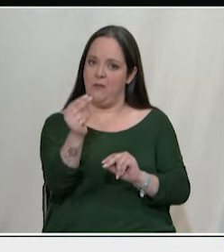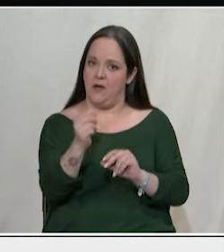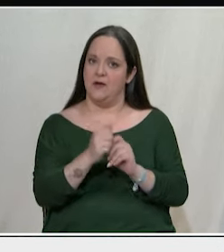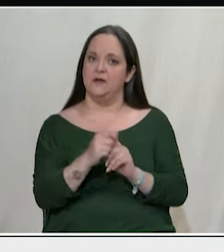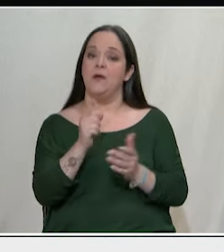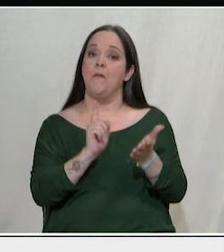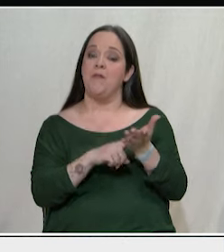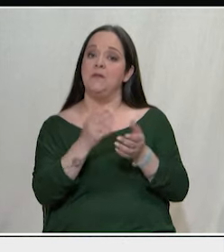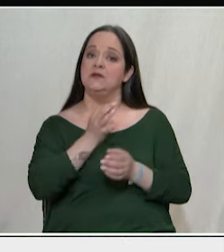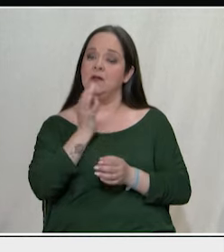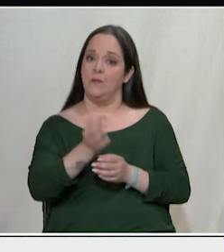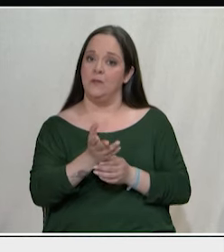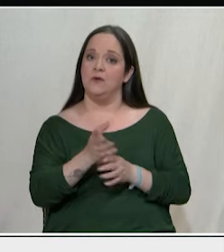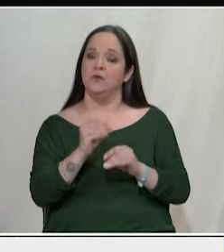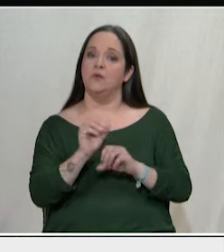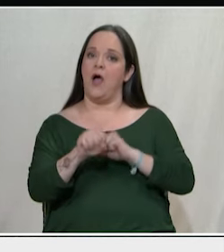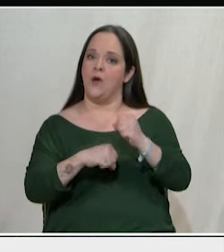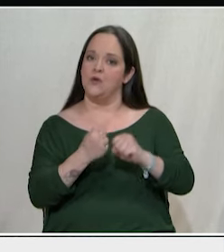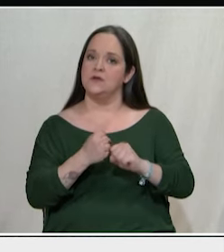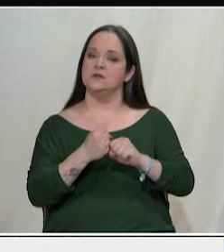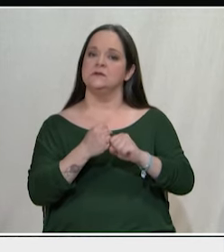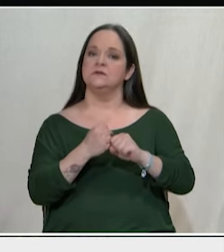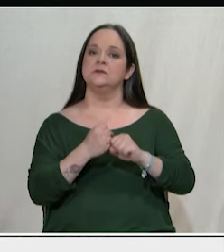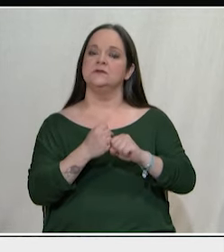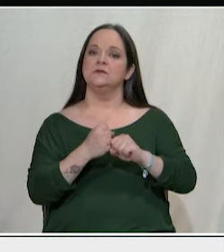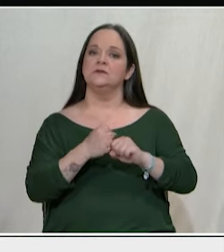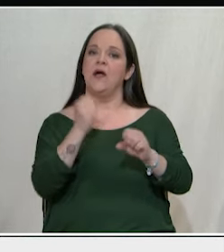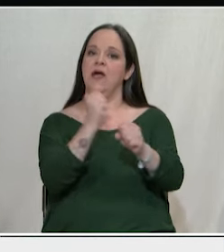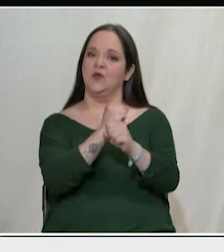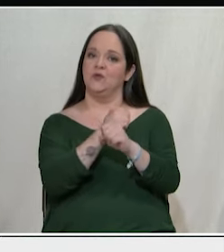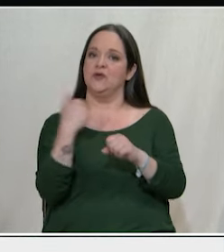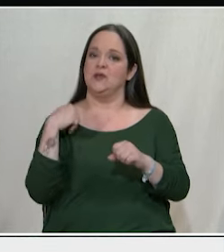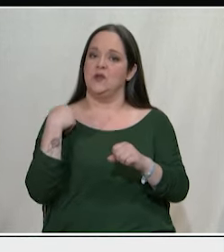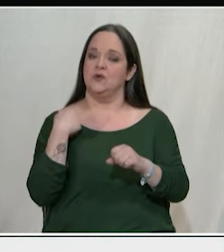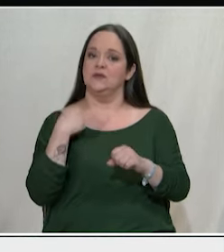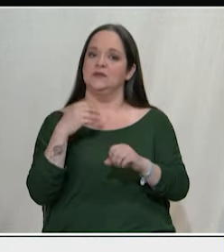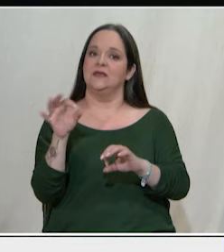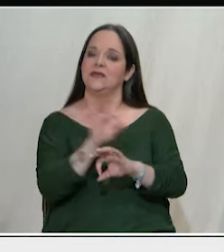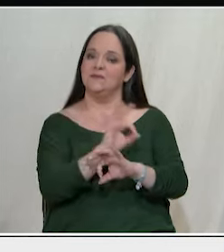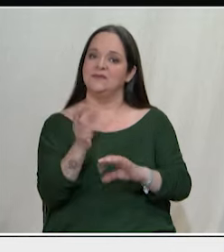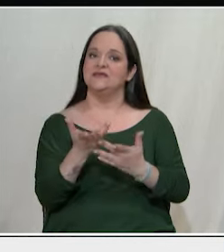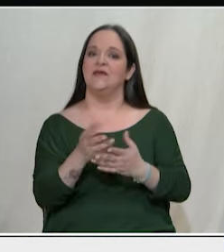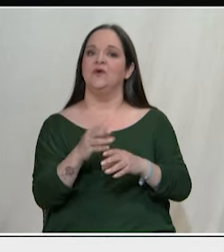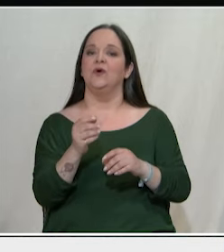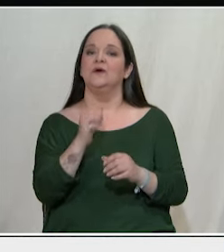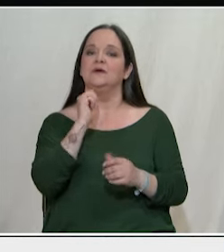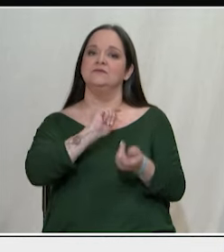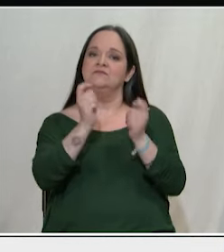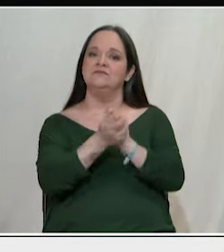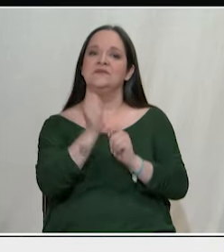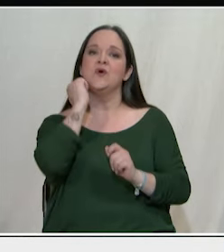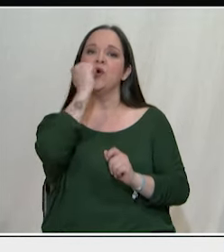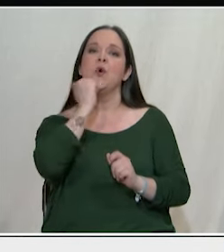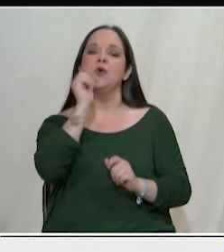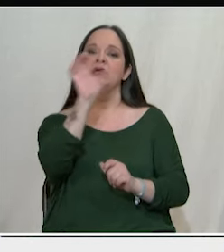όχι μόνο τους αγώνες των εργαζομένων και τους νεολαίες αλλά και την προοπτική και το σχέδιο για μια άλλη Ευρώπη μια κόκκινη Ευρώπη των κοινών αγώνων των